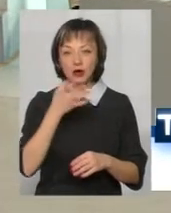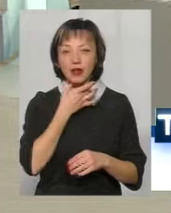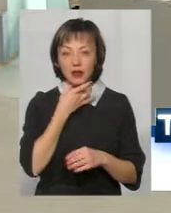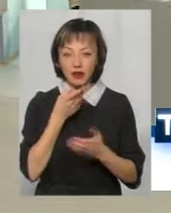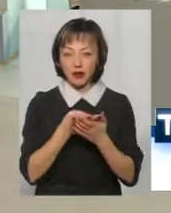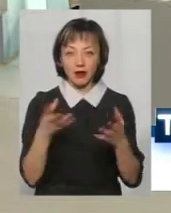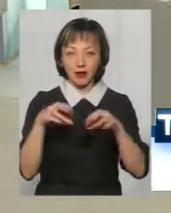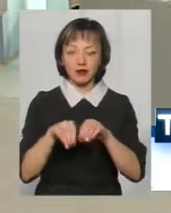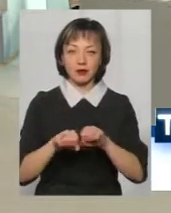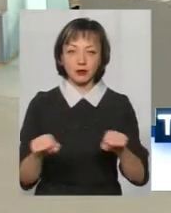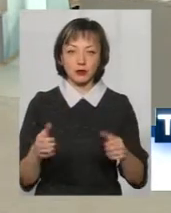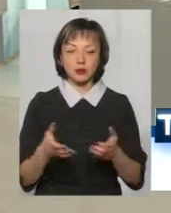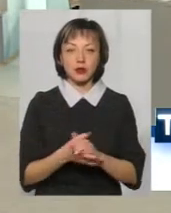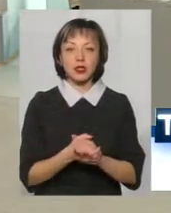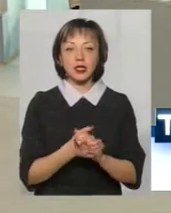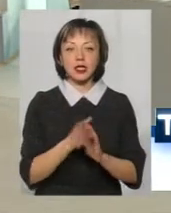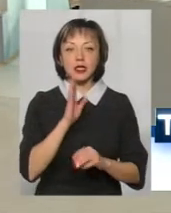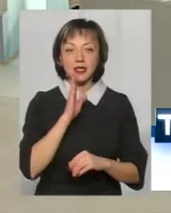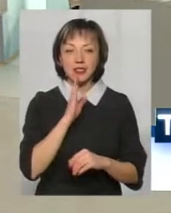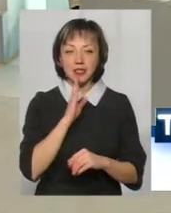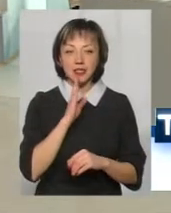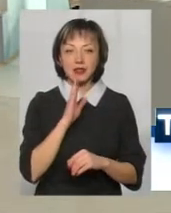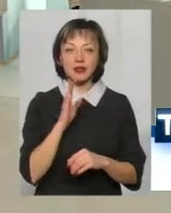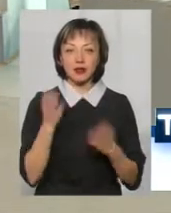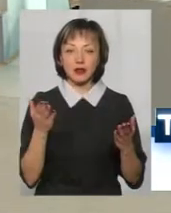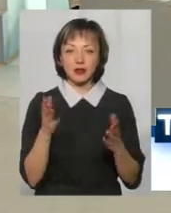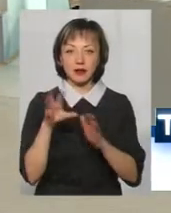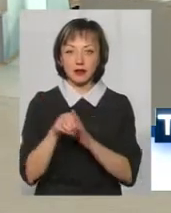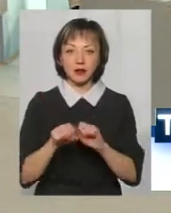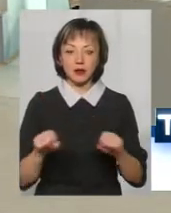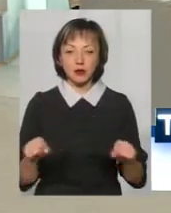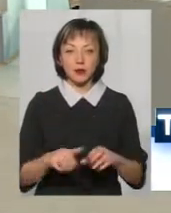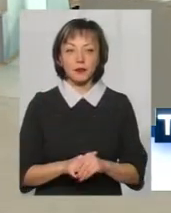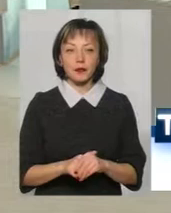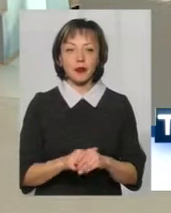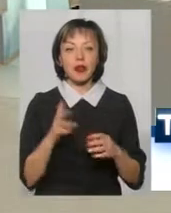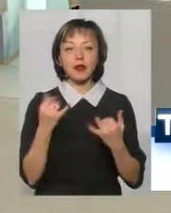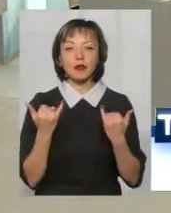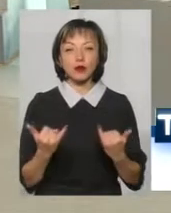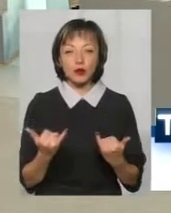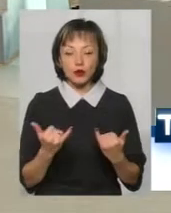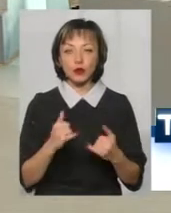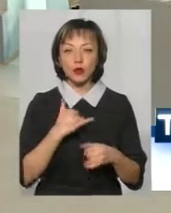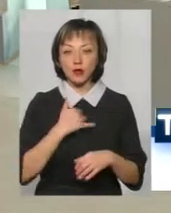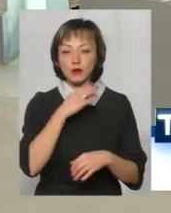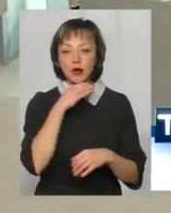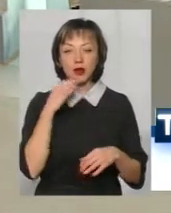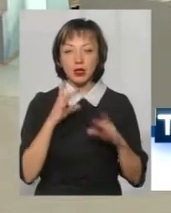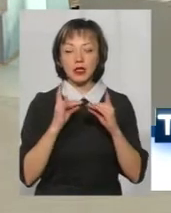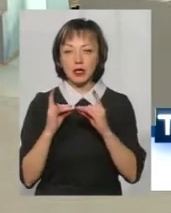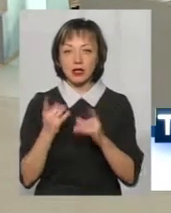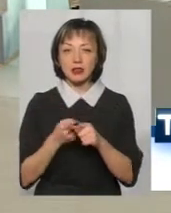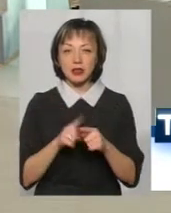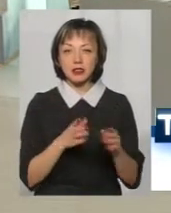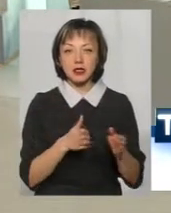неї там якісь її моменти. Тому вона дівчинка. Тому що вона дівчинка, розумієте? То на сьогодні у нас, в принципі, в багатьох інтернатах вже